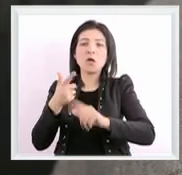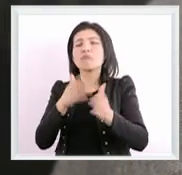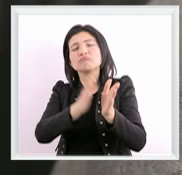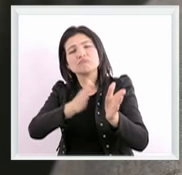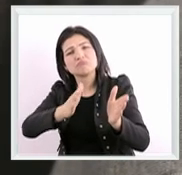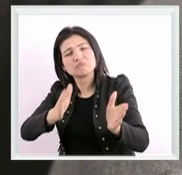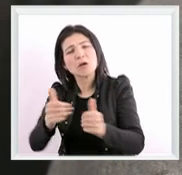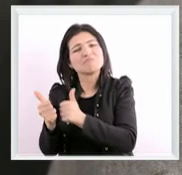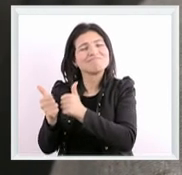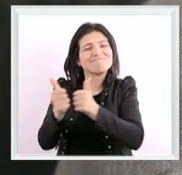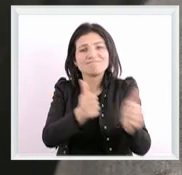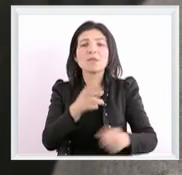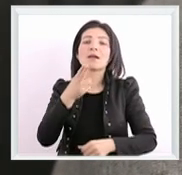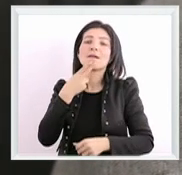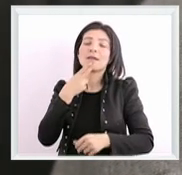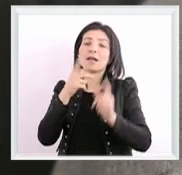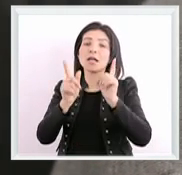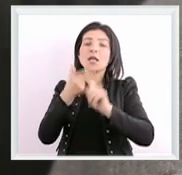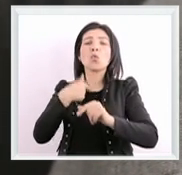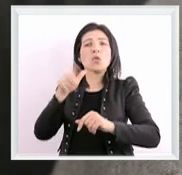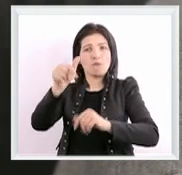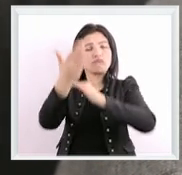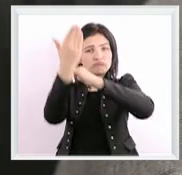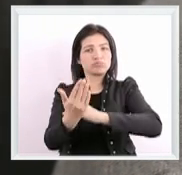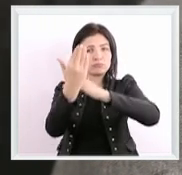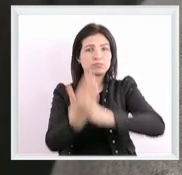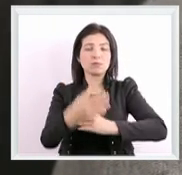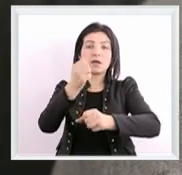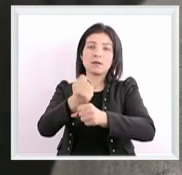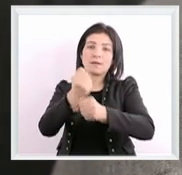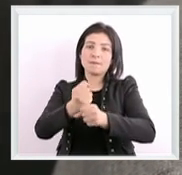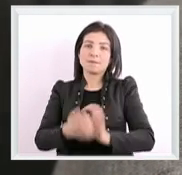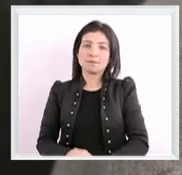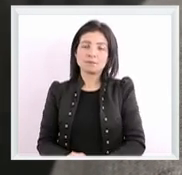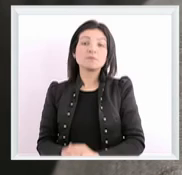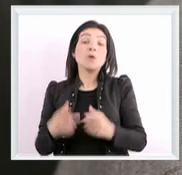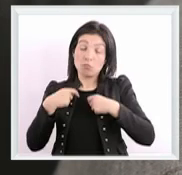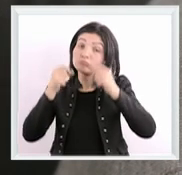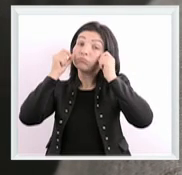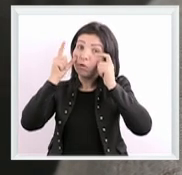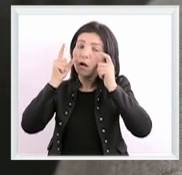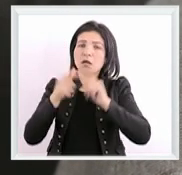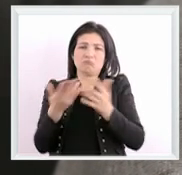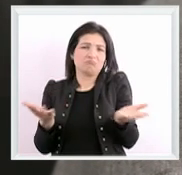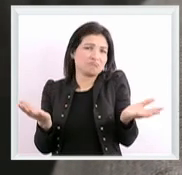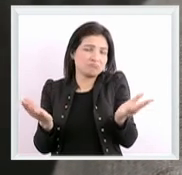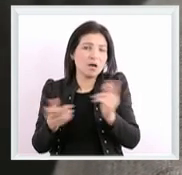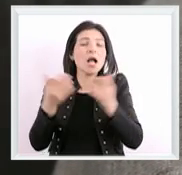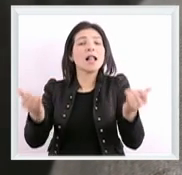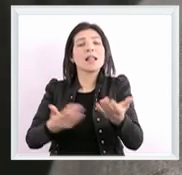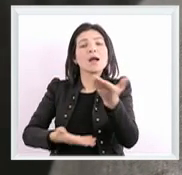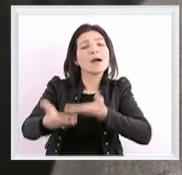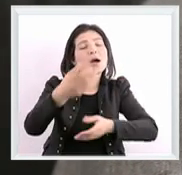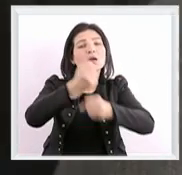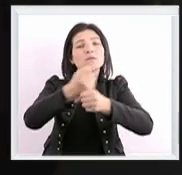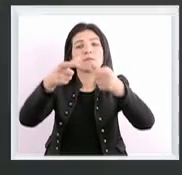النظام وعجبني السلامة المهنية وعجبني الجو